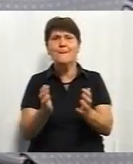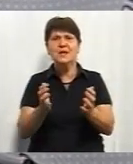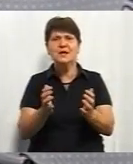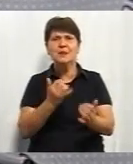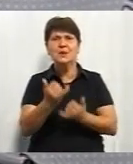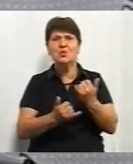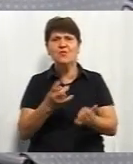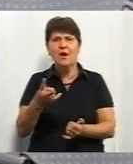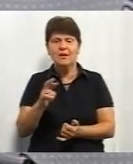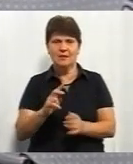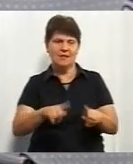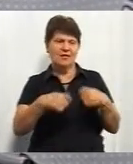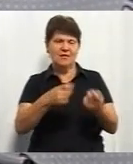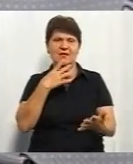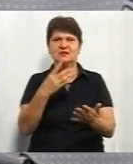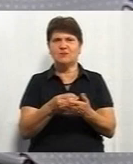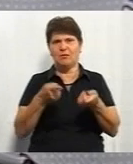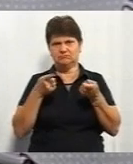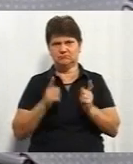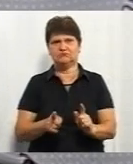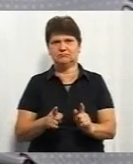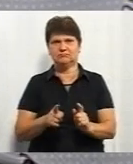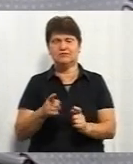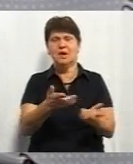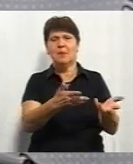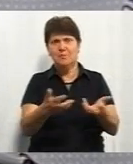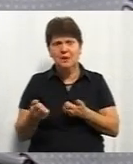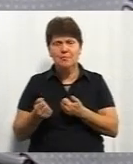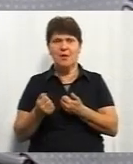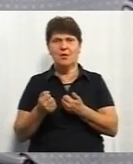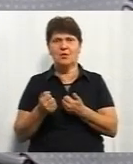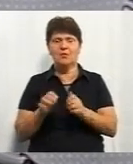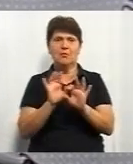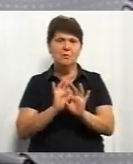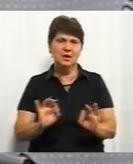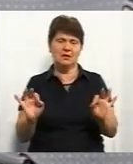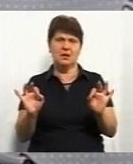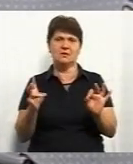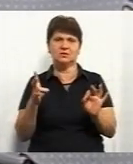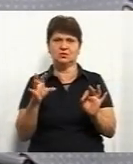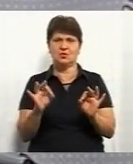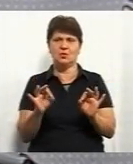своє погодження. Його прекрасно приймають